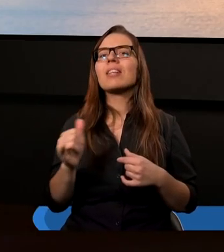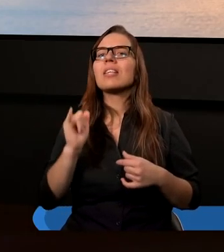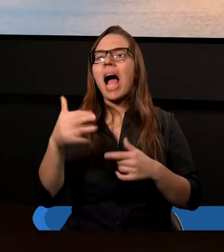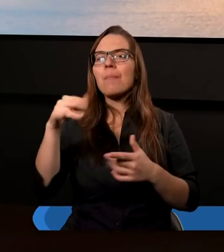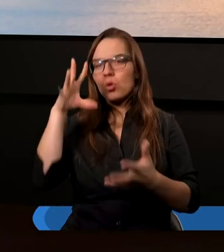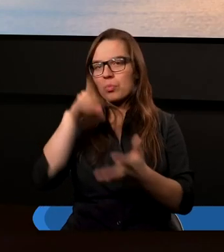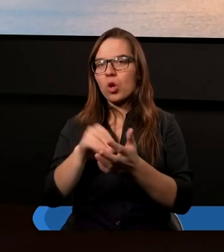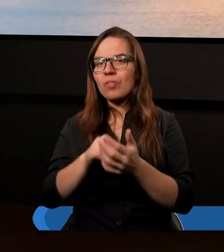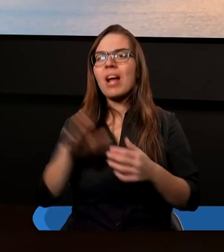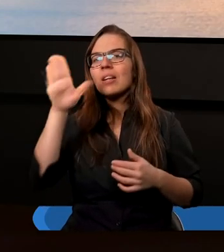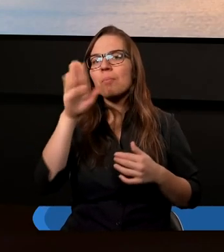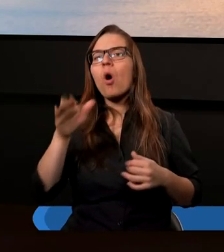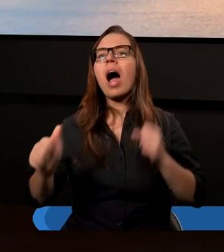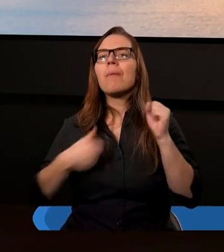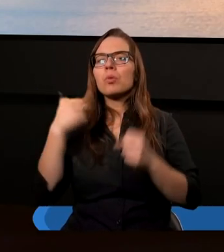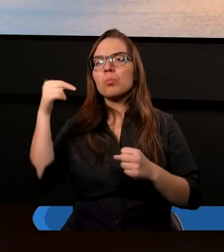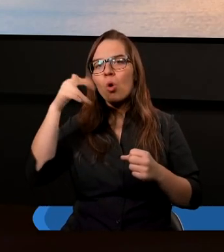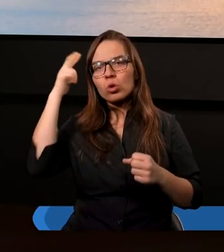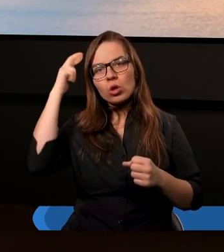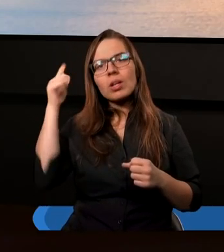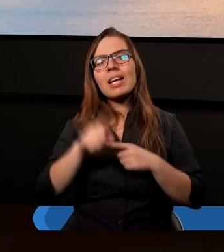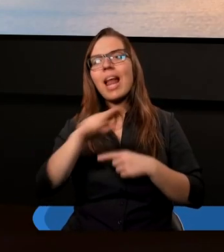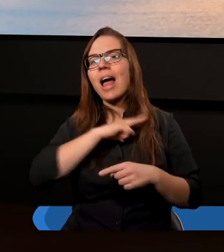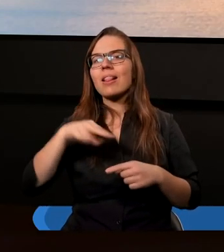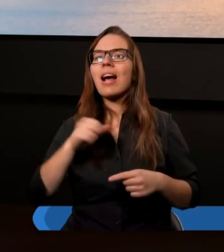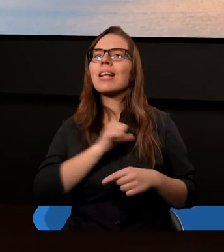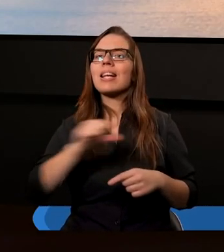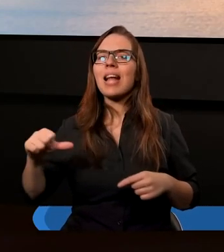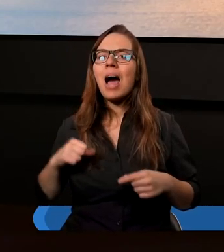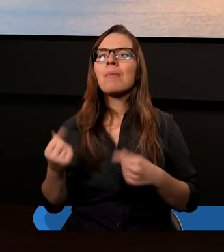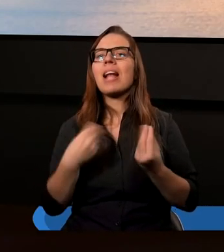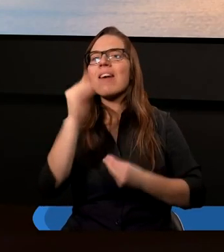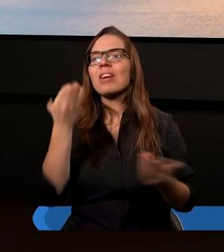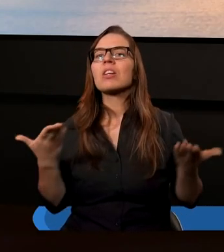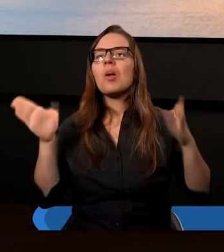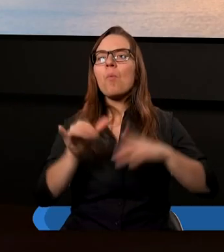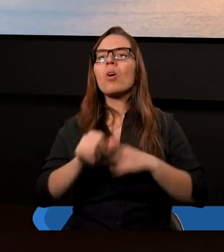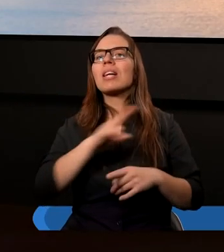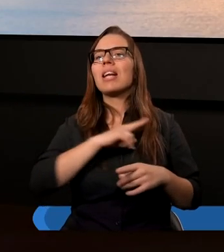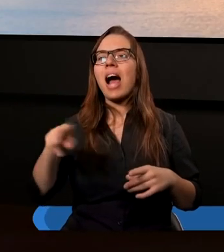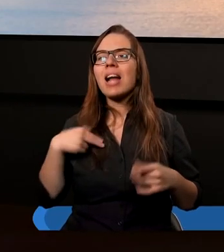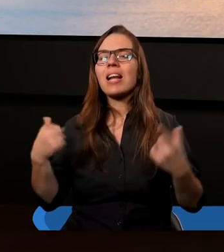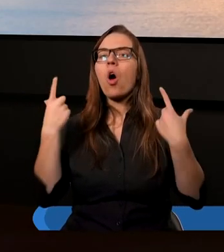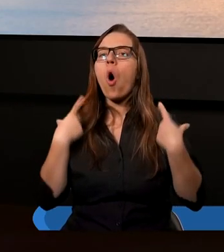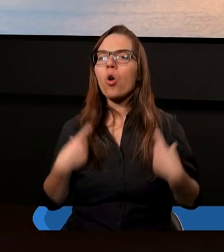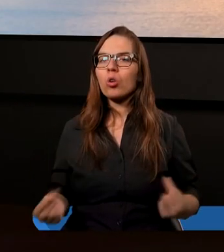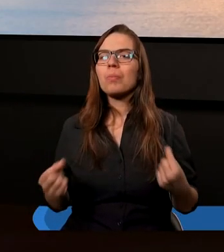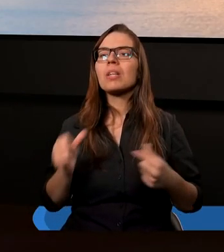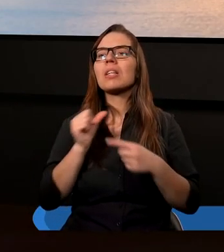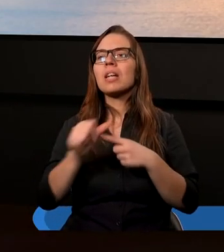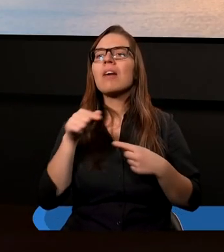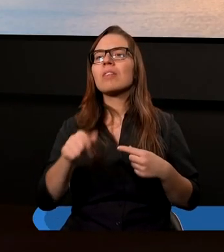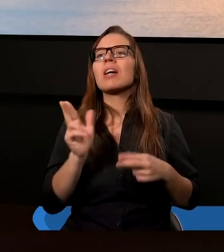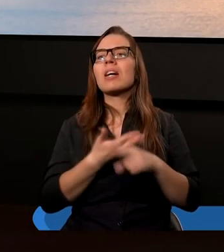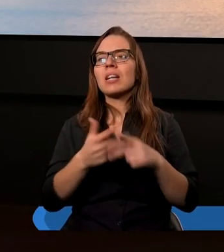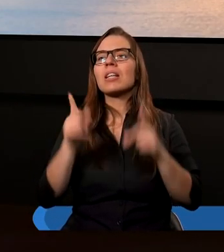doświadczyć Pana Boga, ale byśmy rozumieli, że dla nas samych największe błogosławieństwo dla nas osobiście jest